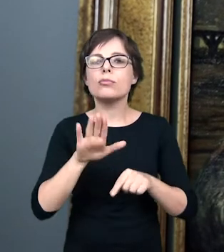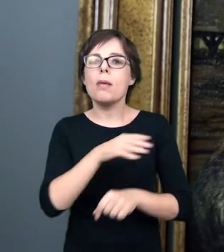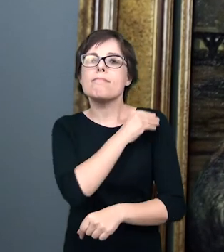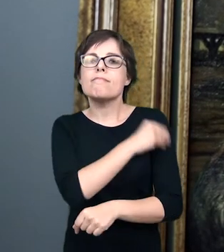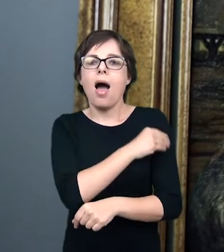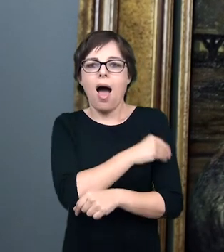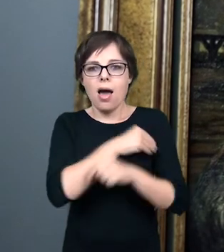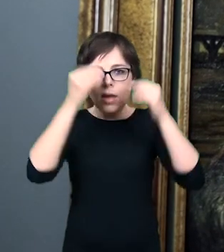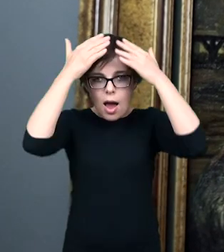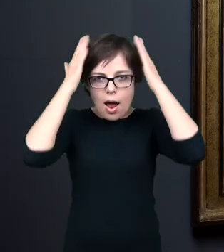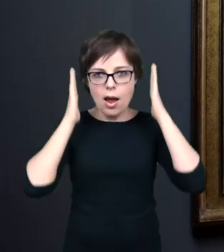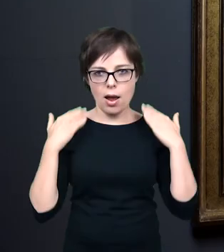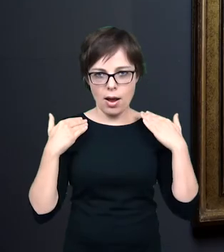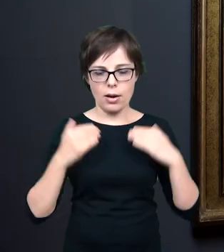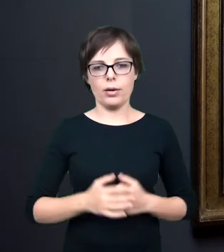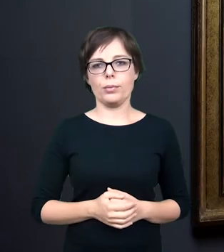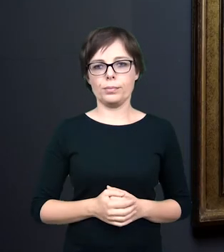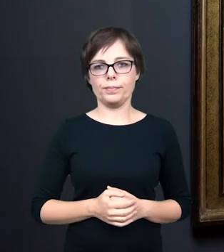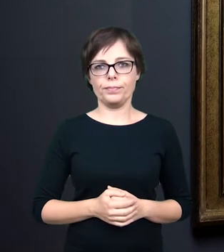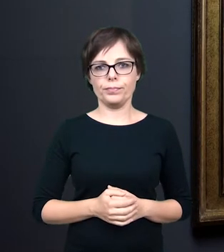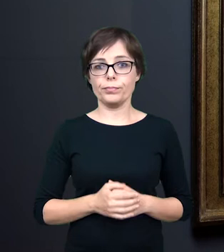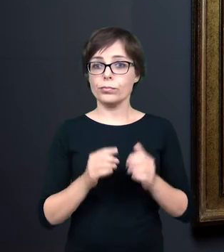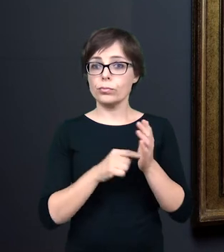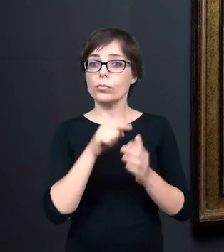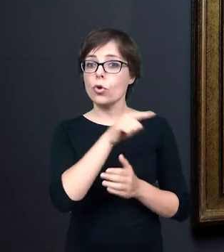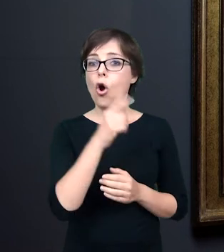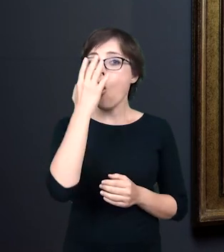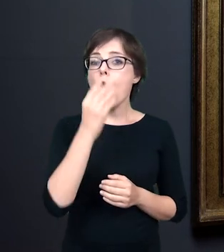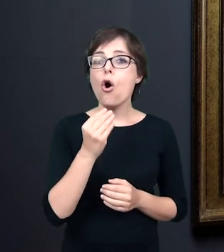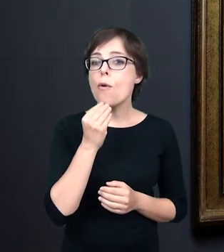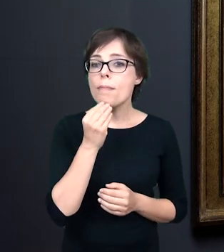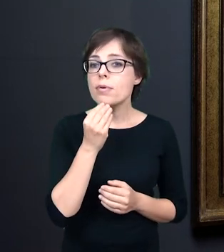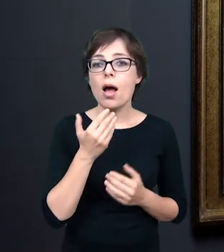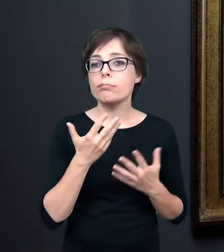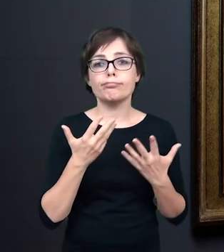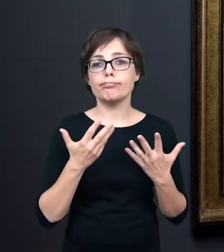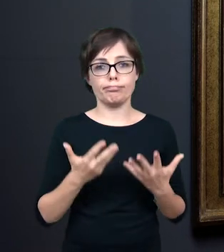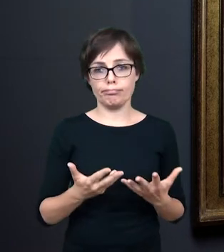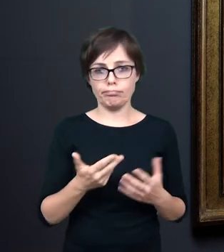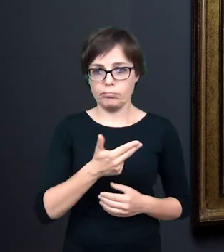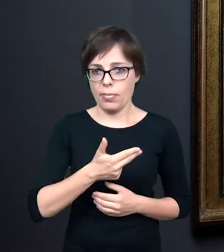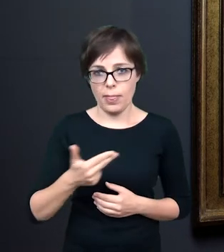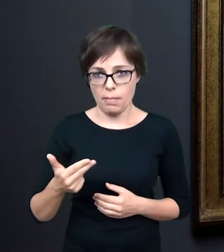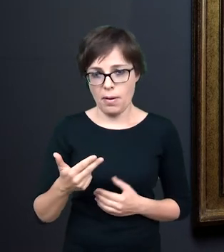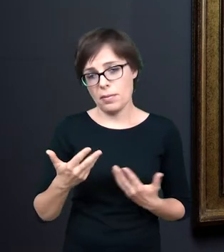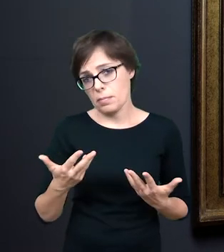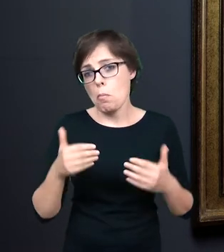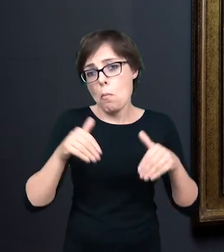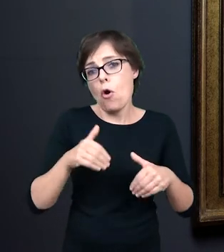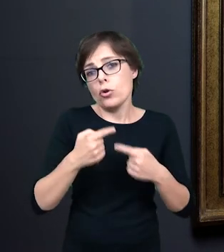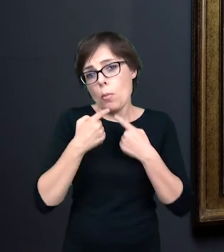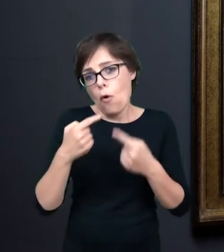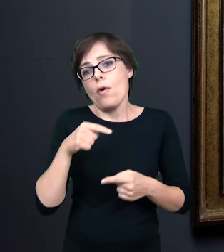założony na głowę. I to jest, obraz opowiada właściwie o, można powiedzieć,